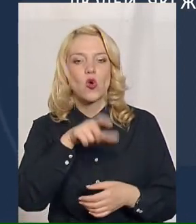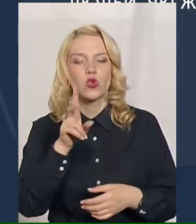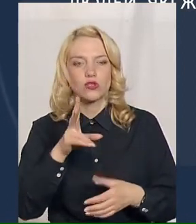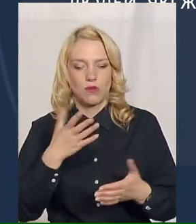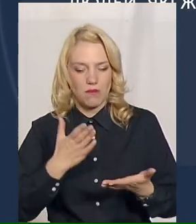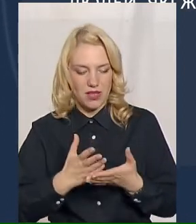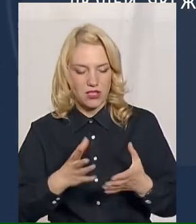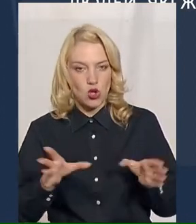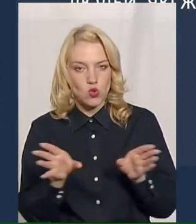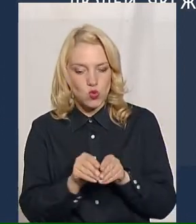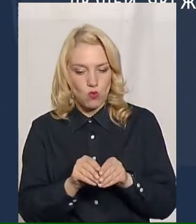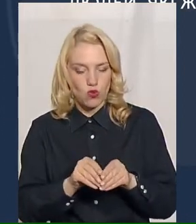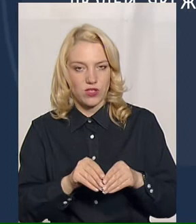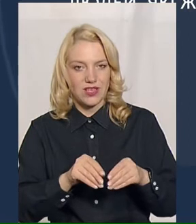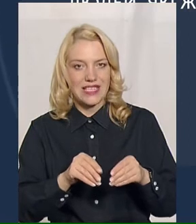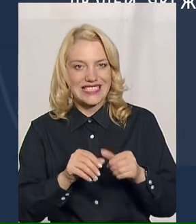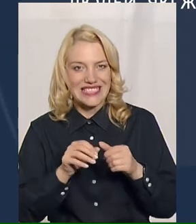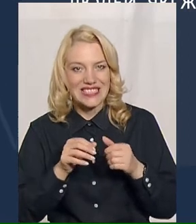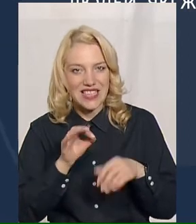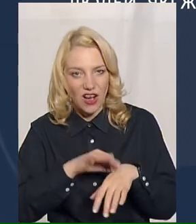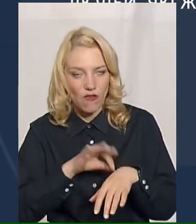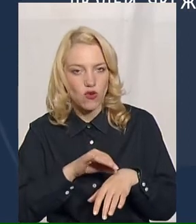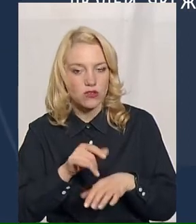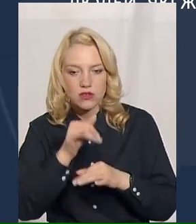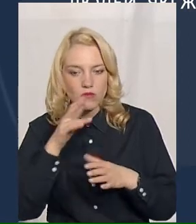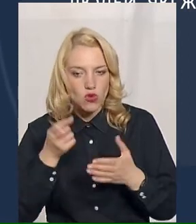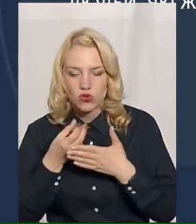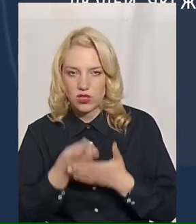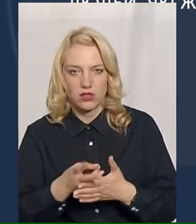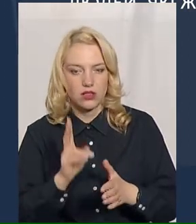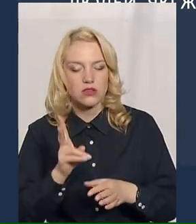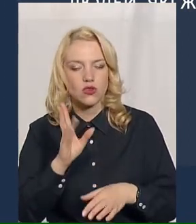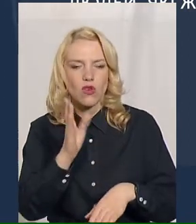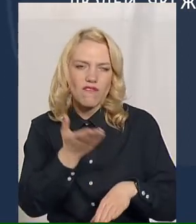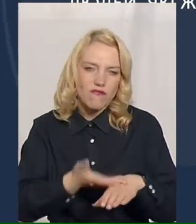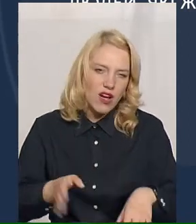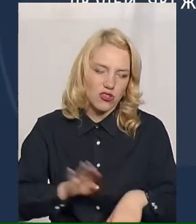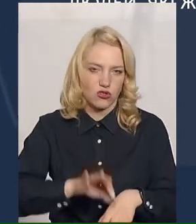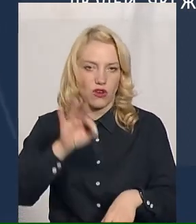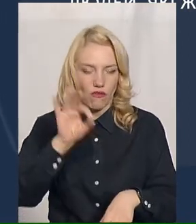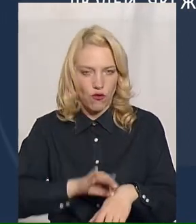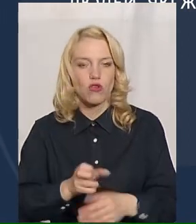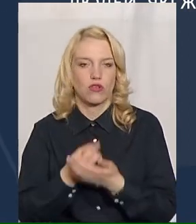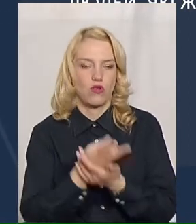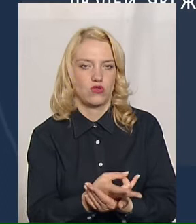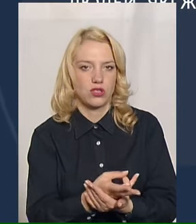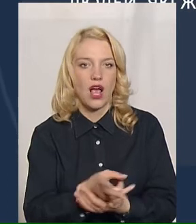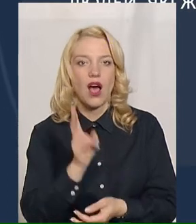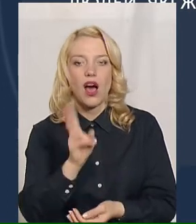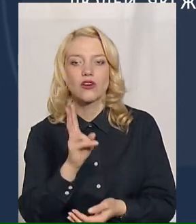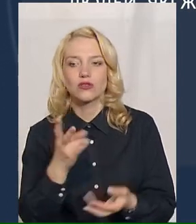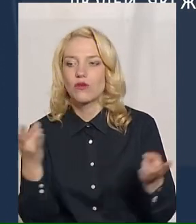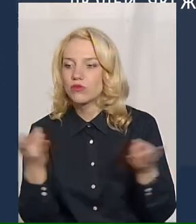захворювання, вони не можуть лягти, тому що ложать тільки з важким перебігом хвороби. А люди, які також